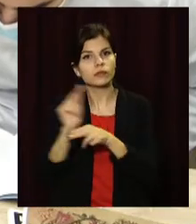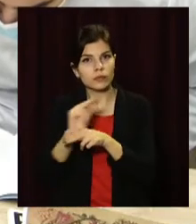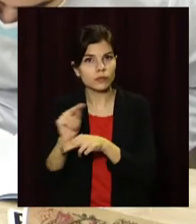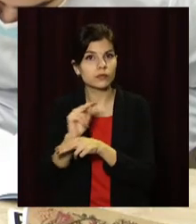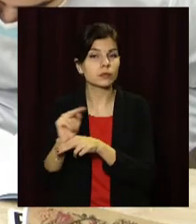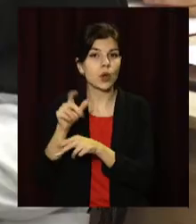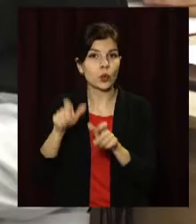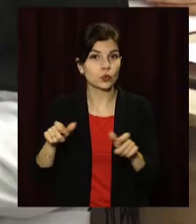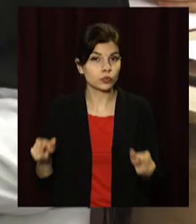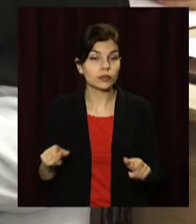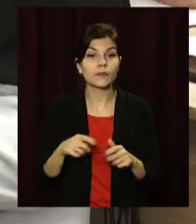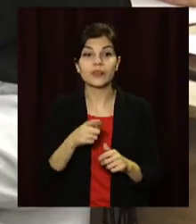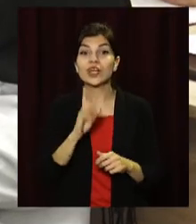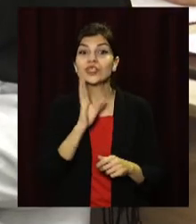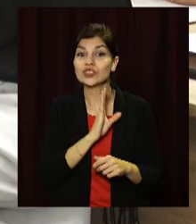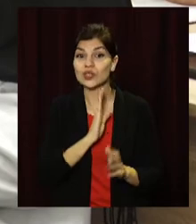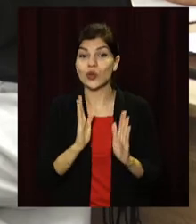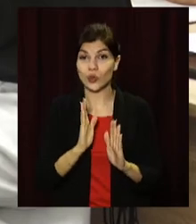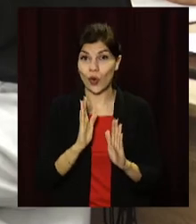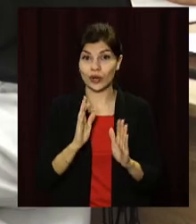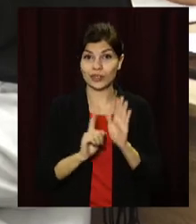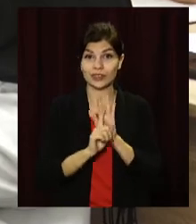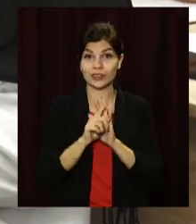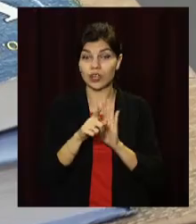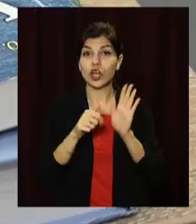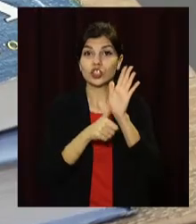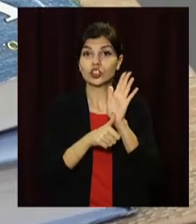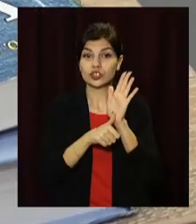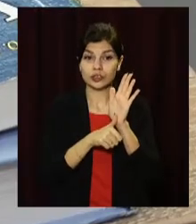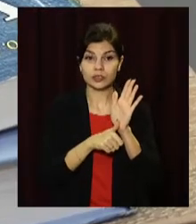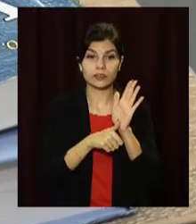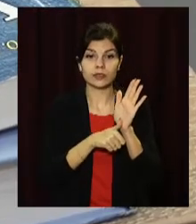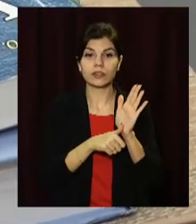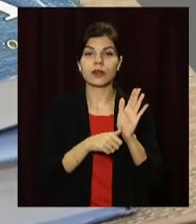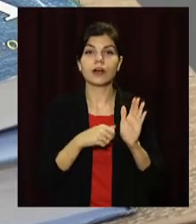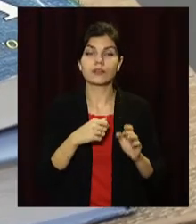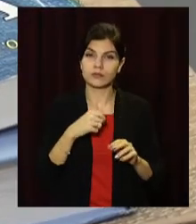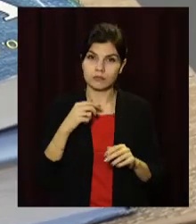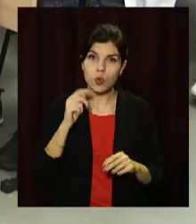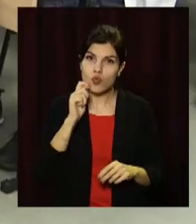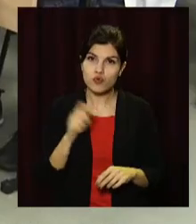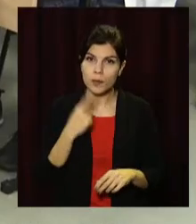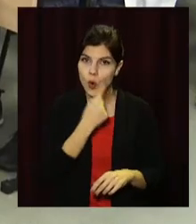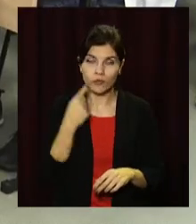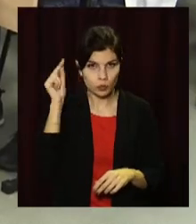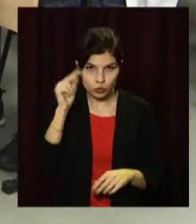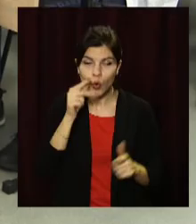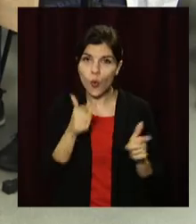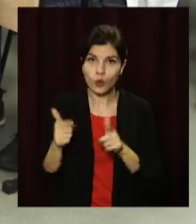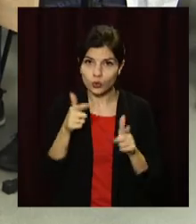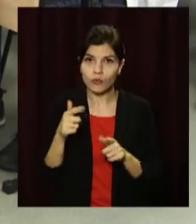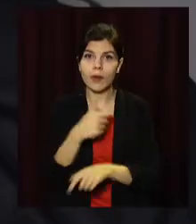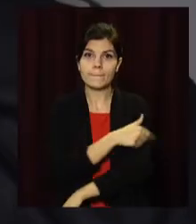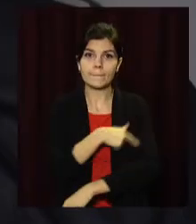Елхаусі з Марокко. Дівчина тільки на початку шлягу шість годин на добу, п'ять днів на тиждень наполегливо вчить українську на підготовчому відділенні